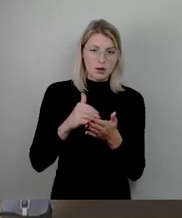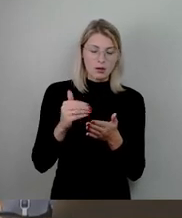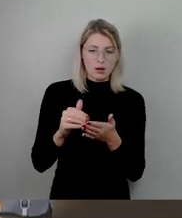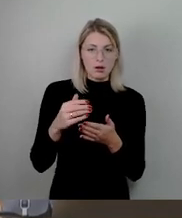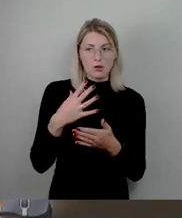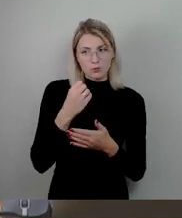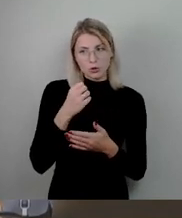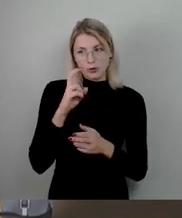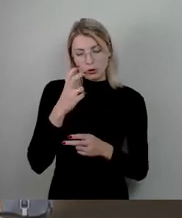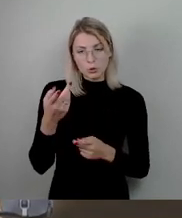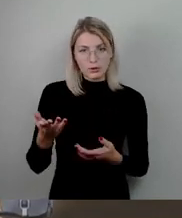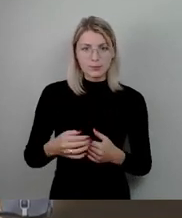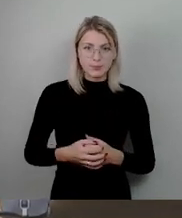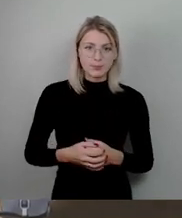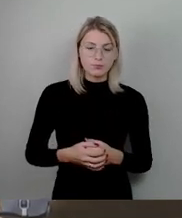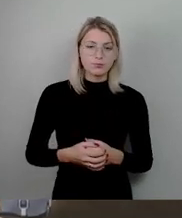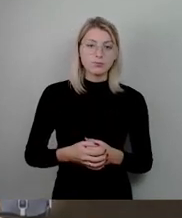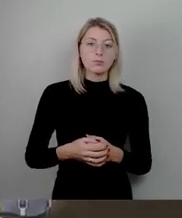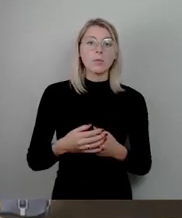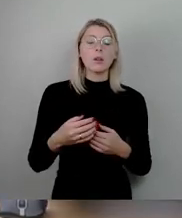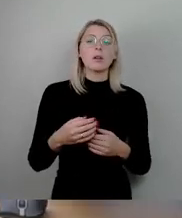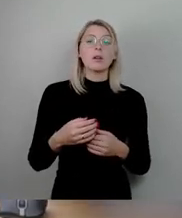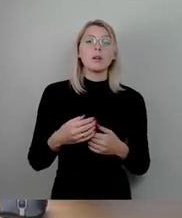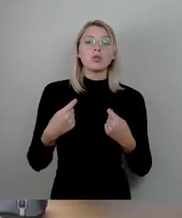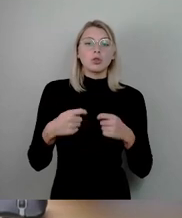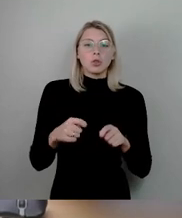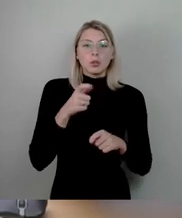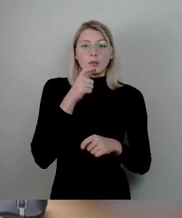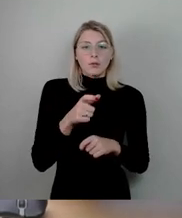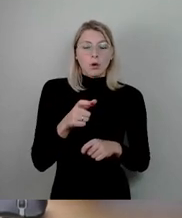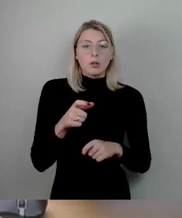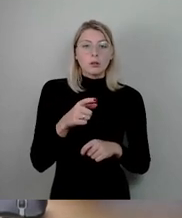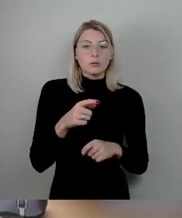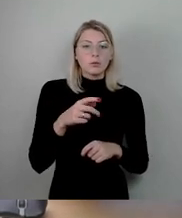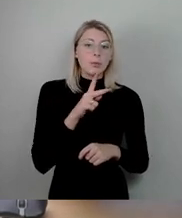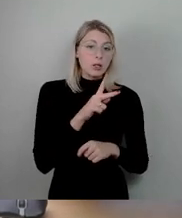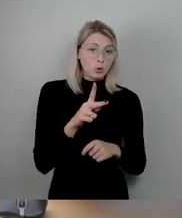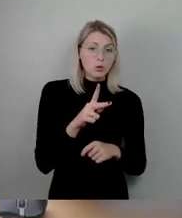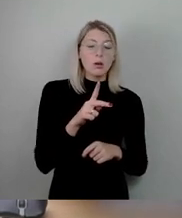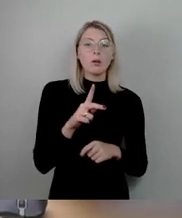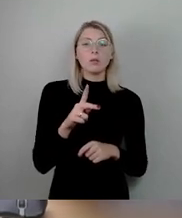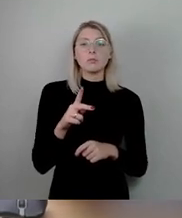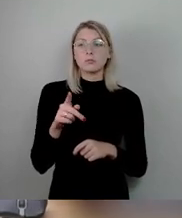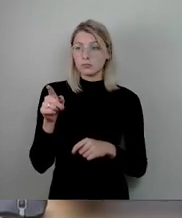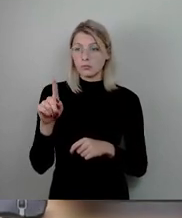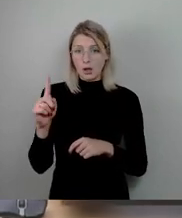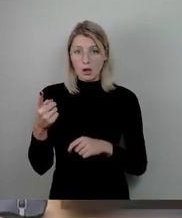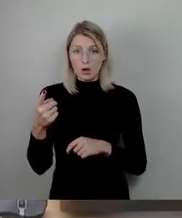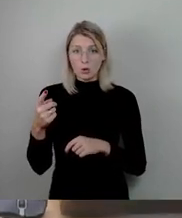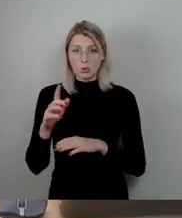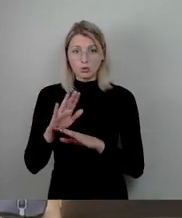So, dann Schlusswort Peter Krüger und Frau Hartl hätte auch noch die Möglichkeit. Schlusswort dann Peter Krüger.